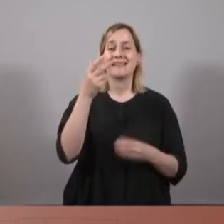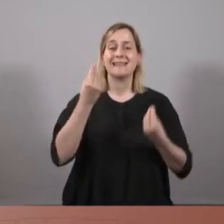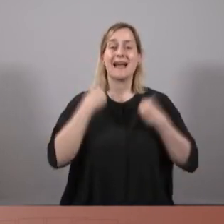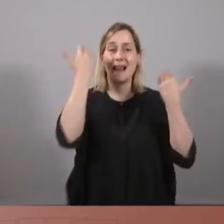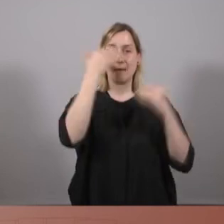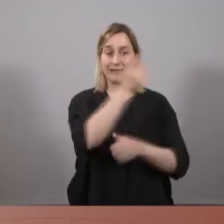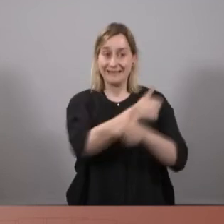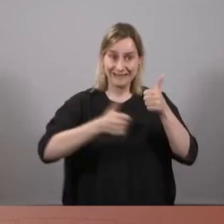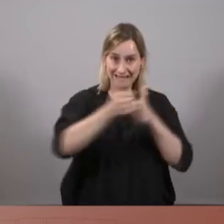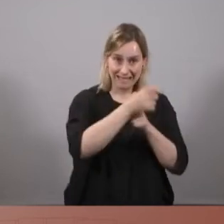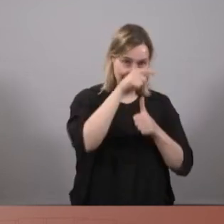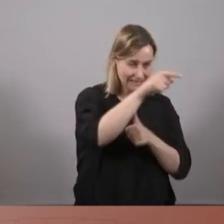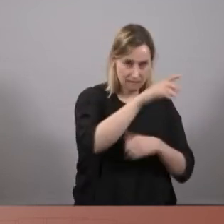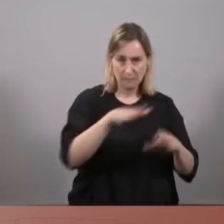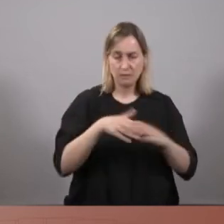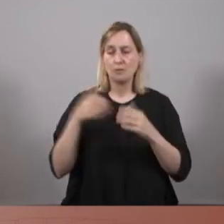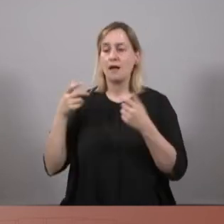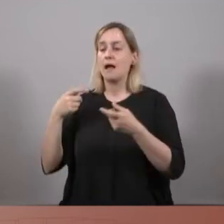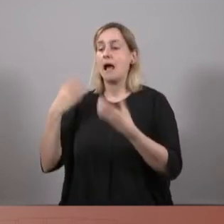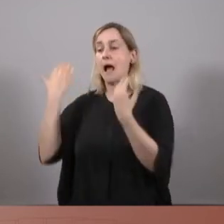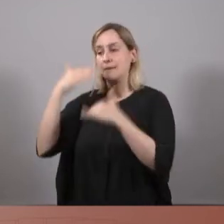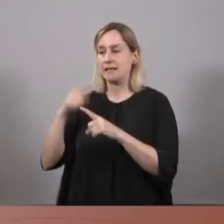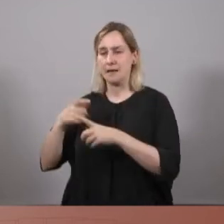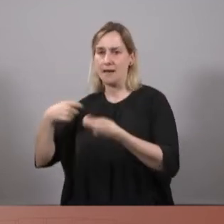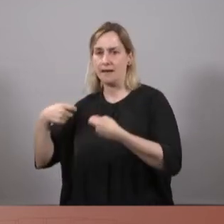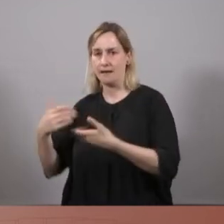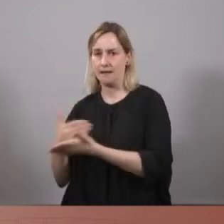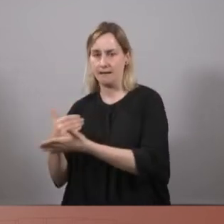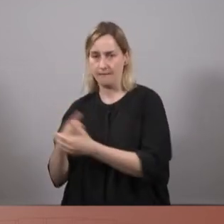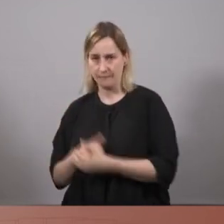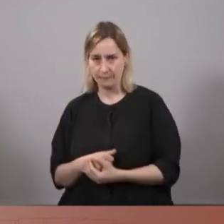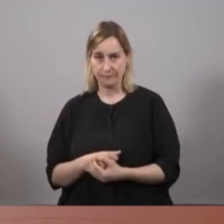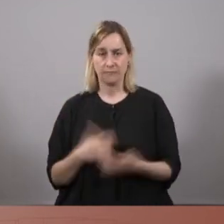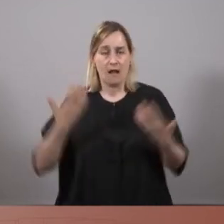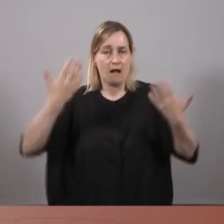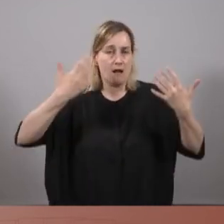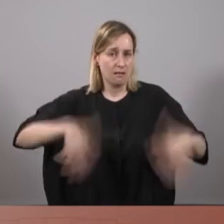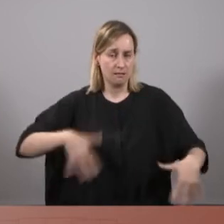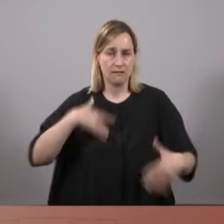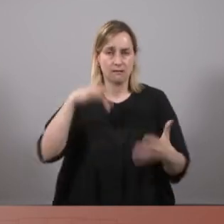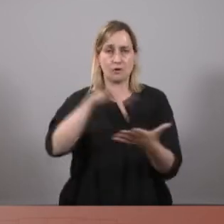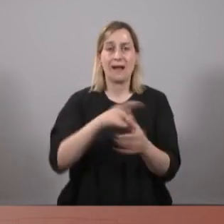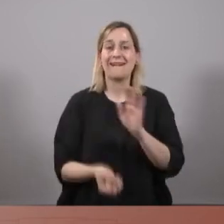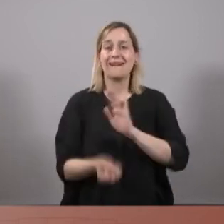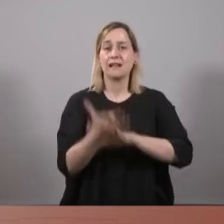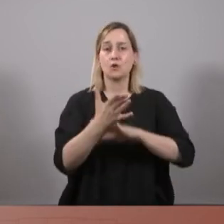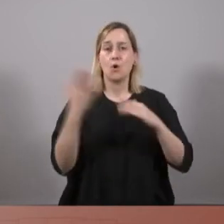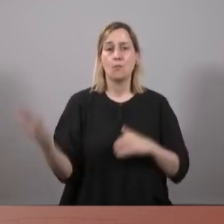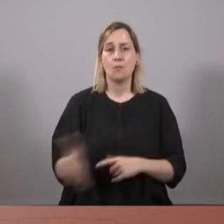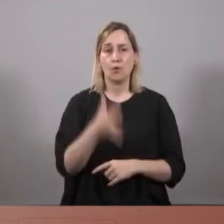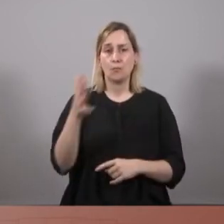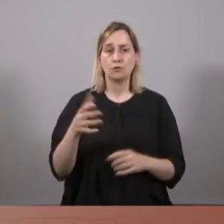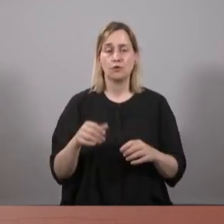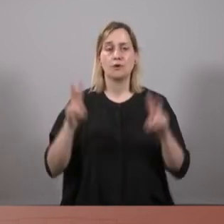'habitatge com a mercaderia. I això passa, inevitablement, ja ho hem comentat abans, per la creació i la promoció d'un gran